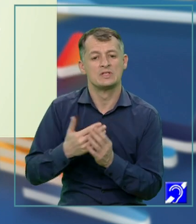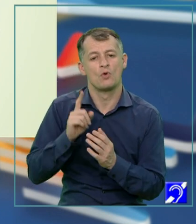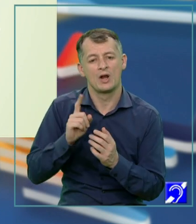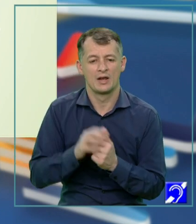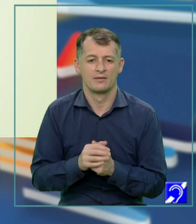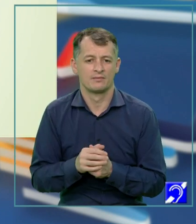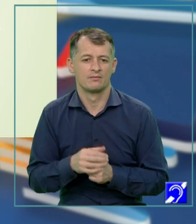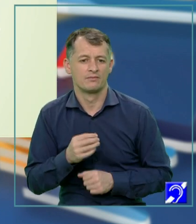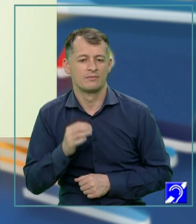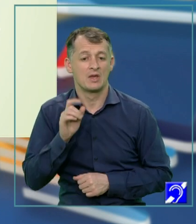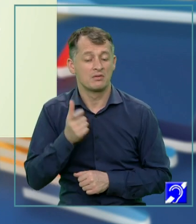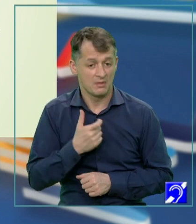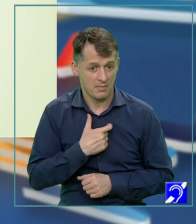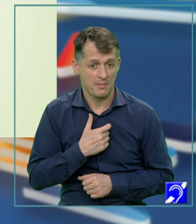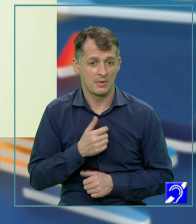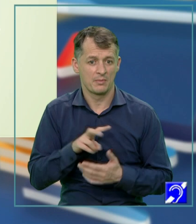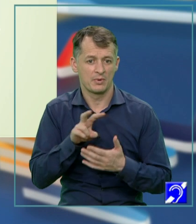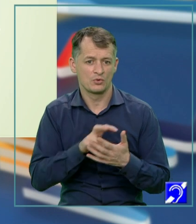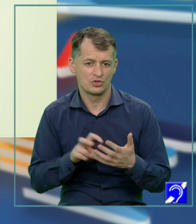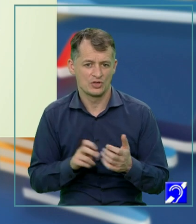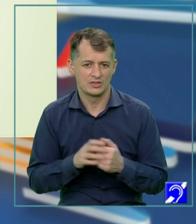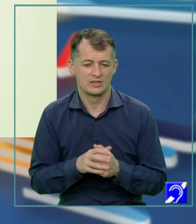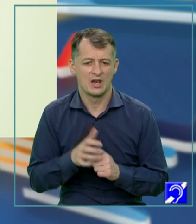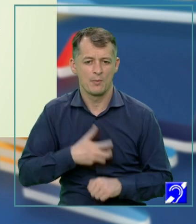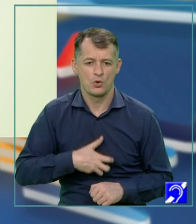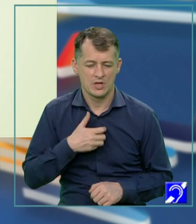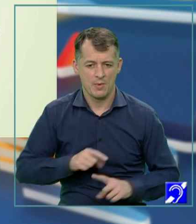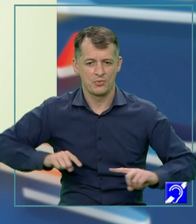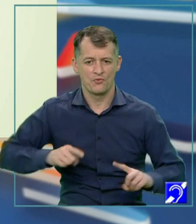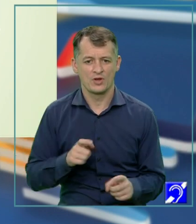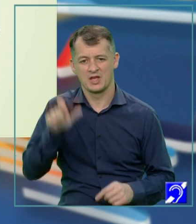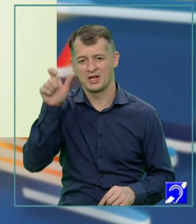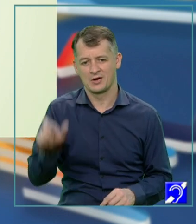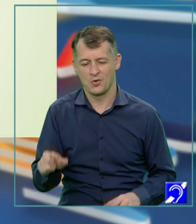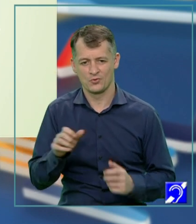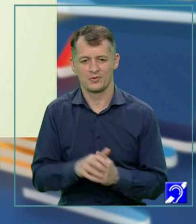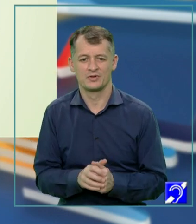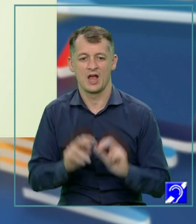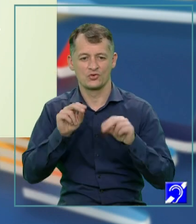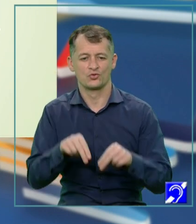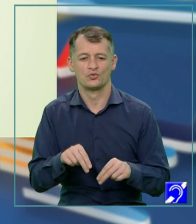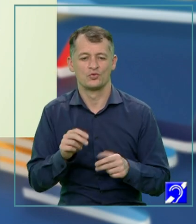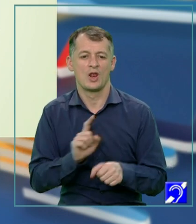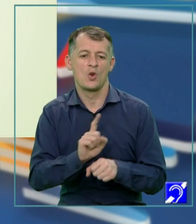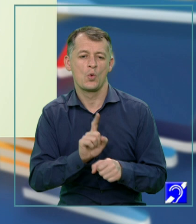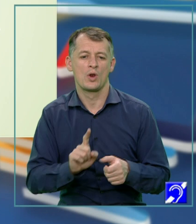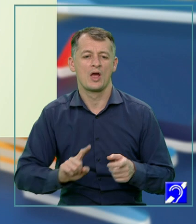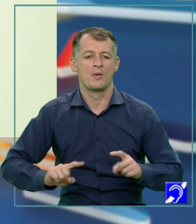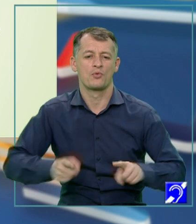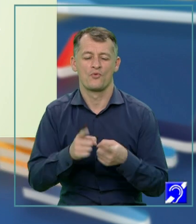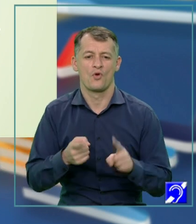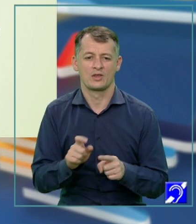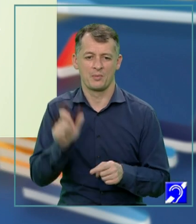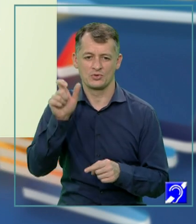pornesc de la forma artistică și de la emoția pe care mi-a provocat-o rolul și să ajung la izvoarele care au declanșat în autorul